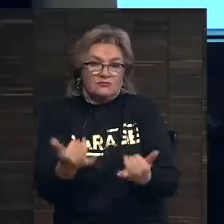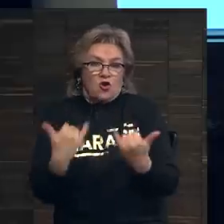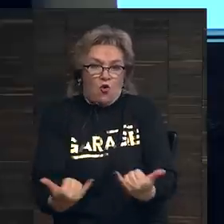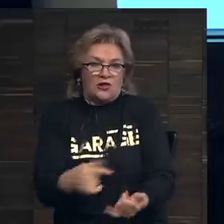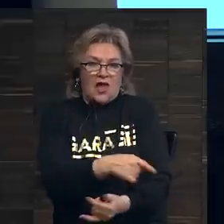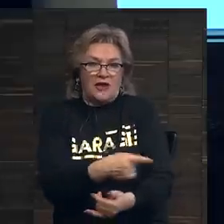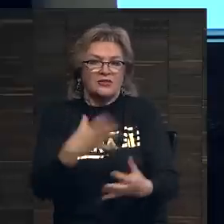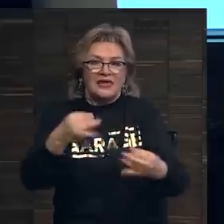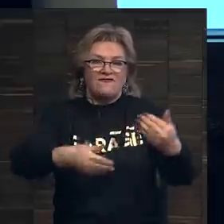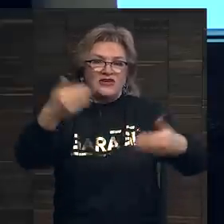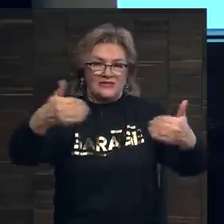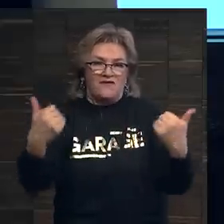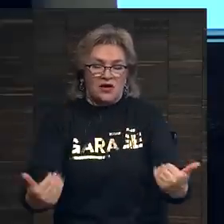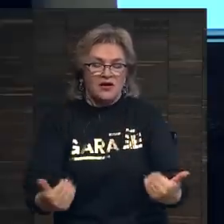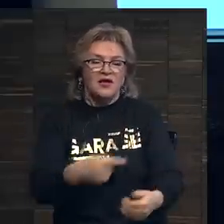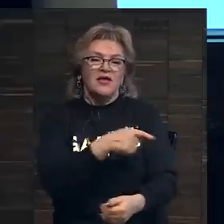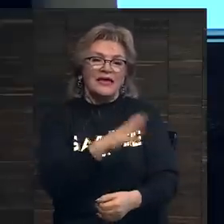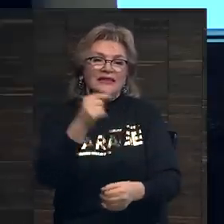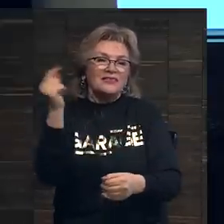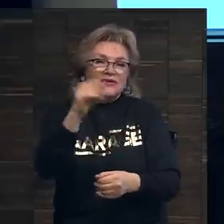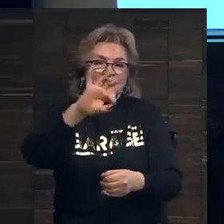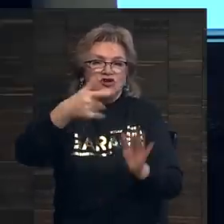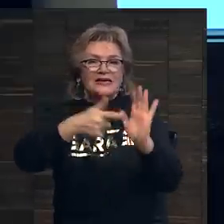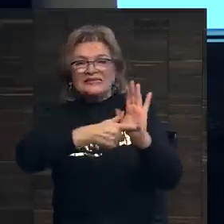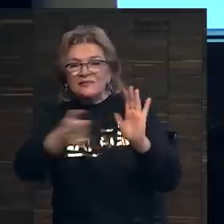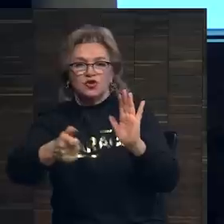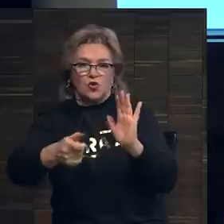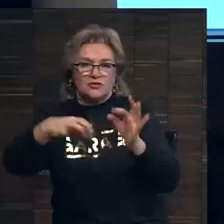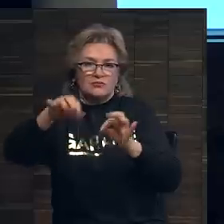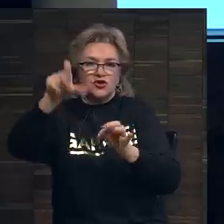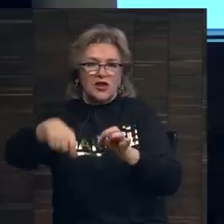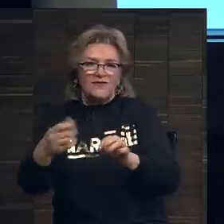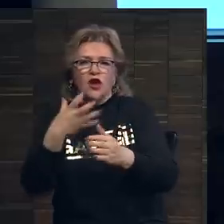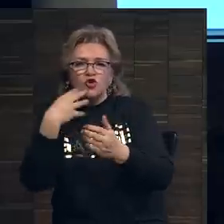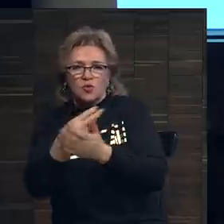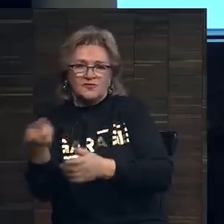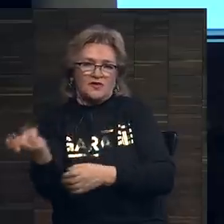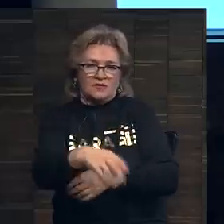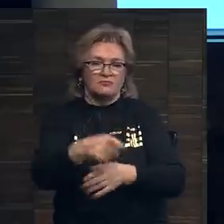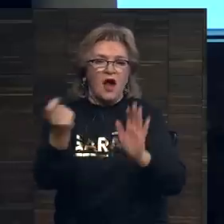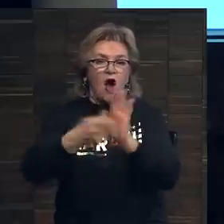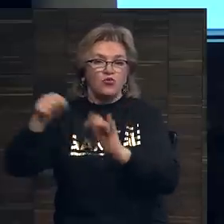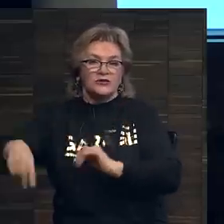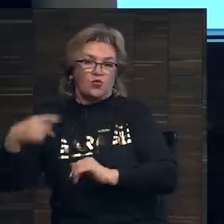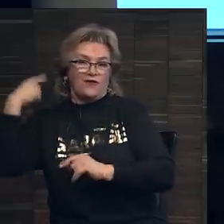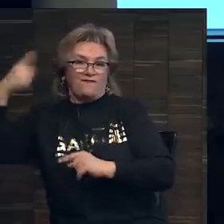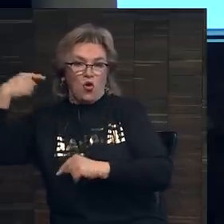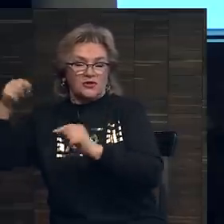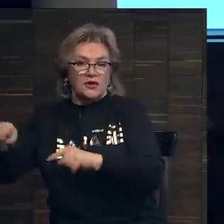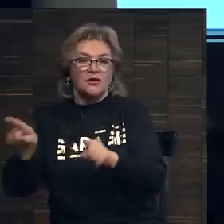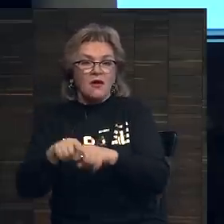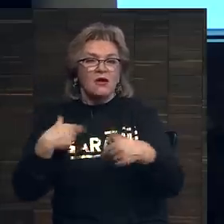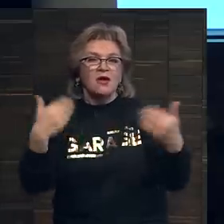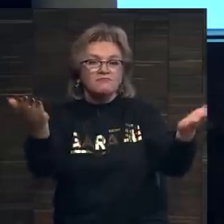выставок, 1700 с лишним человек посетили собственно аукцион в Лондоне, таким образом мы